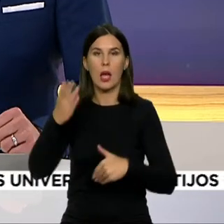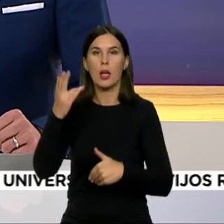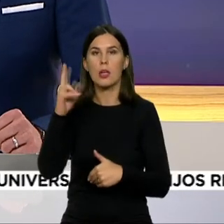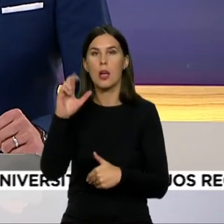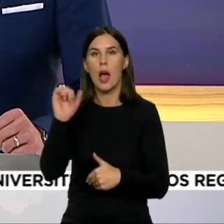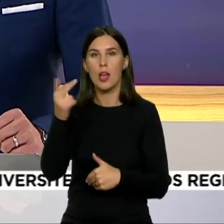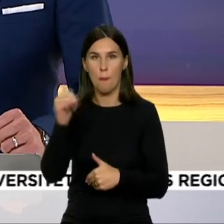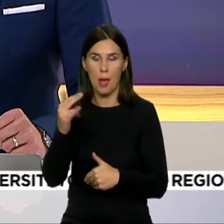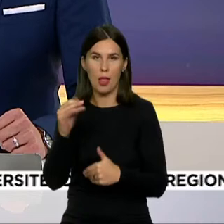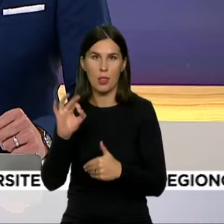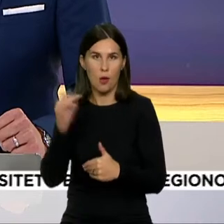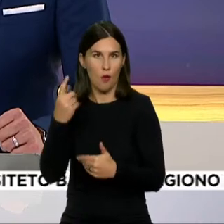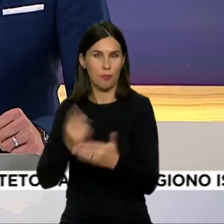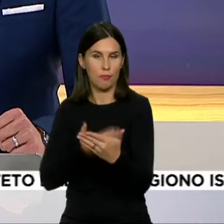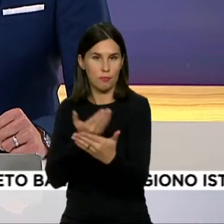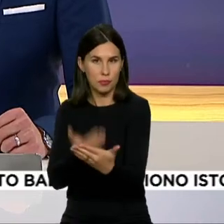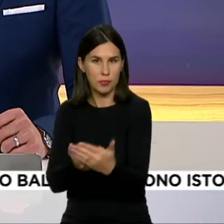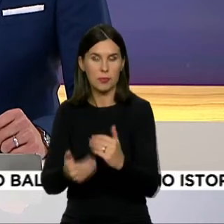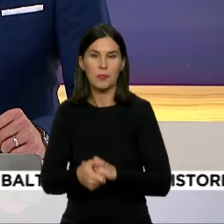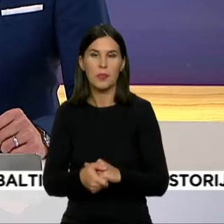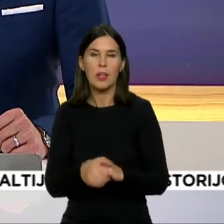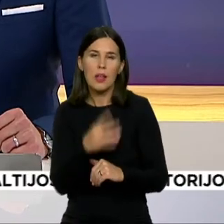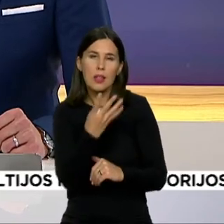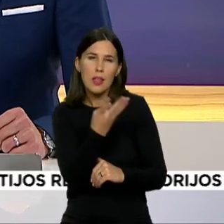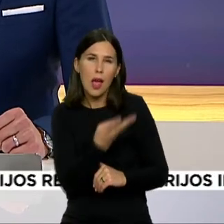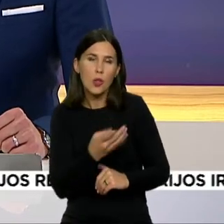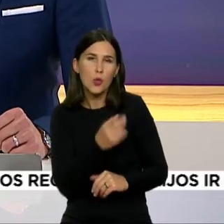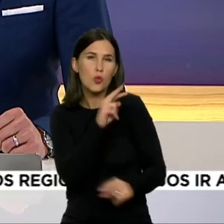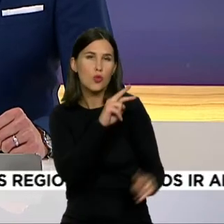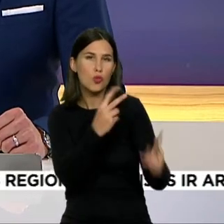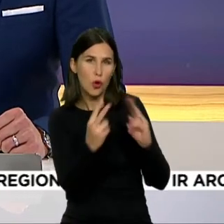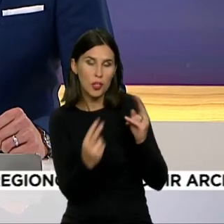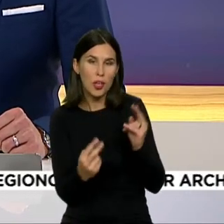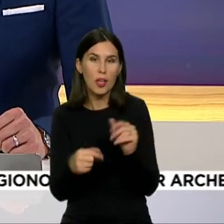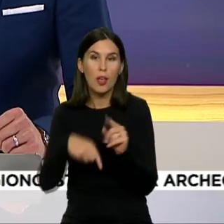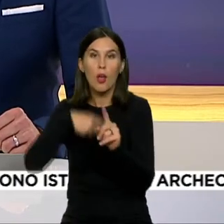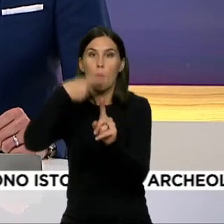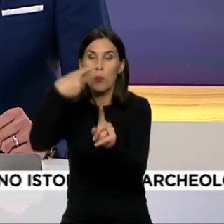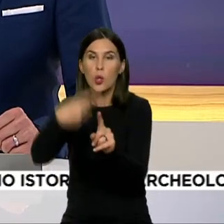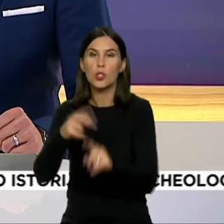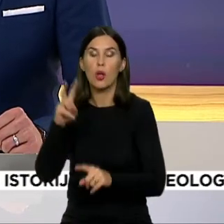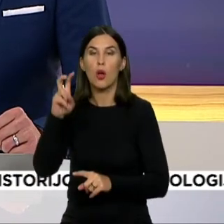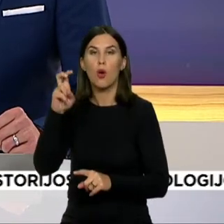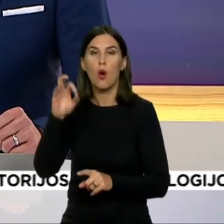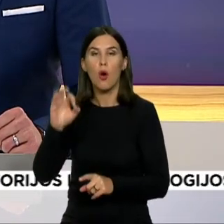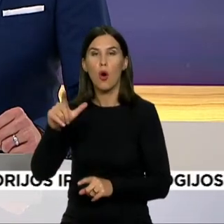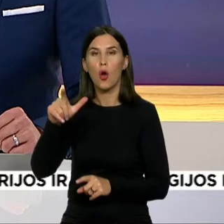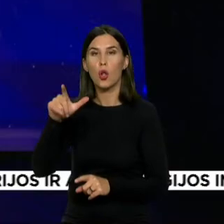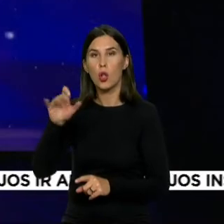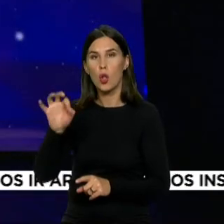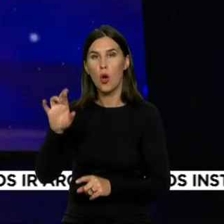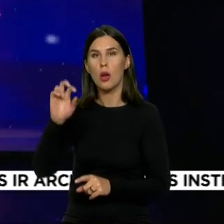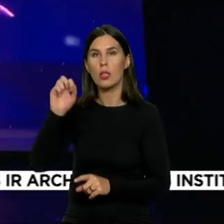greitą keturių šokėjų, kuriamų personažų lygatskiras veikėjas į spektaklį įsilies holograminės vaizdo projekcijos.